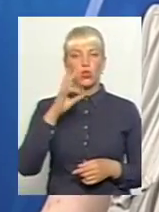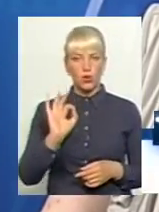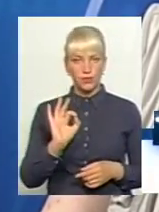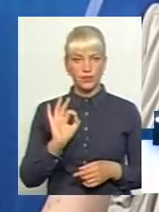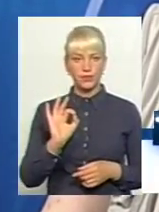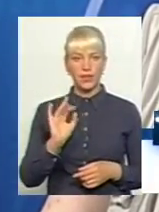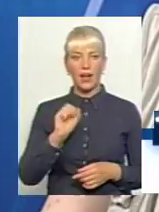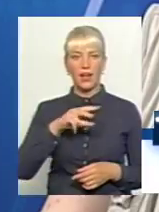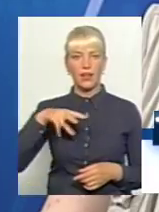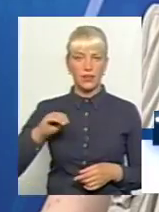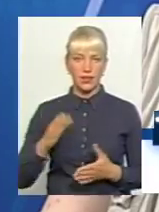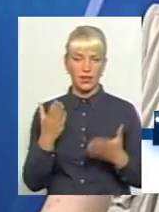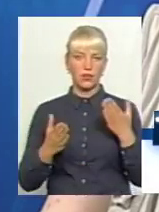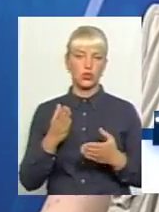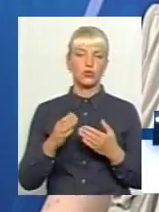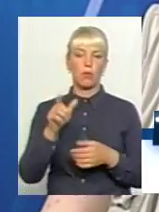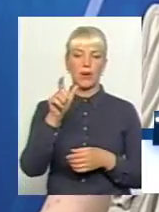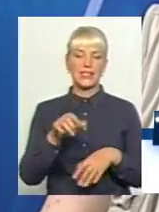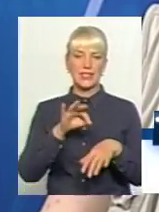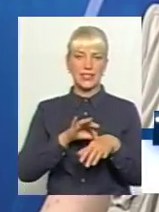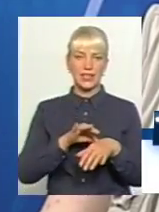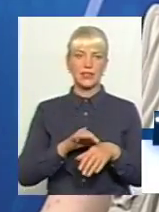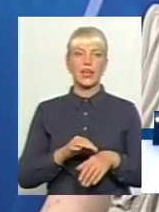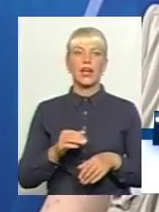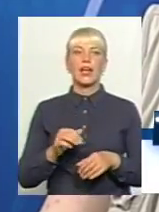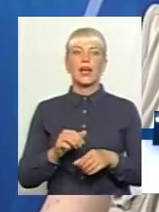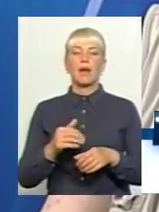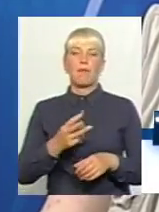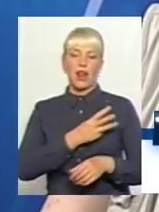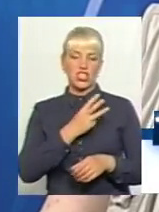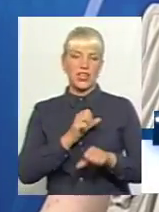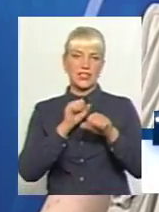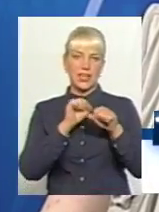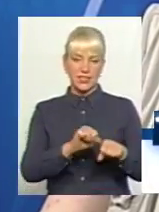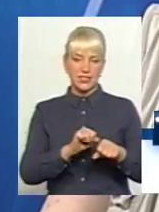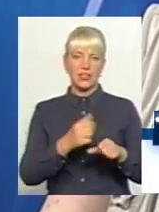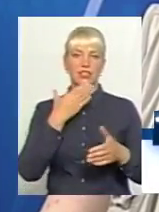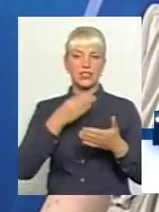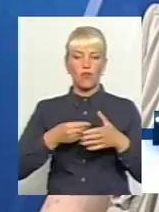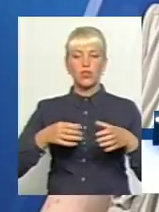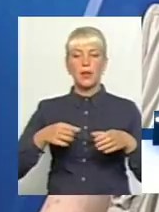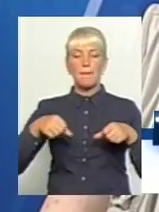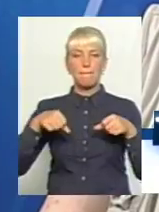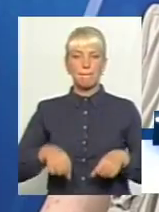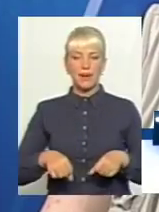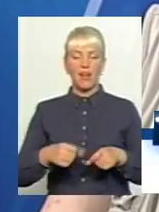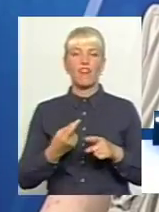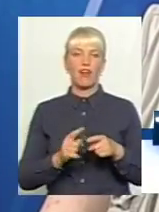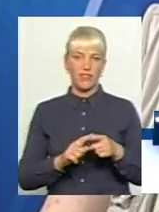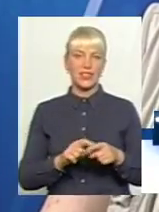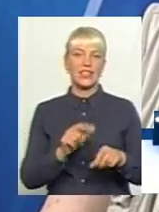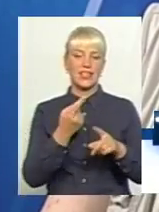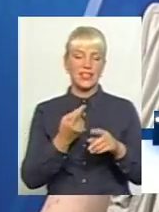Але якщо пацієнт бажає захистити свої права, він не захистить. Але головне, слово тут бажає.